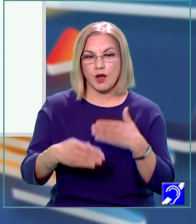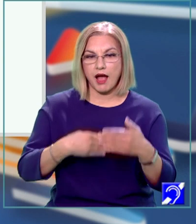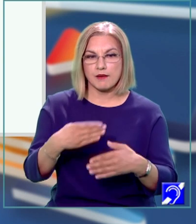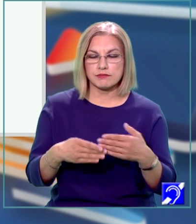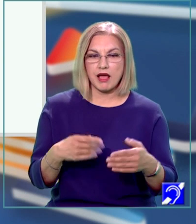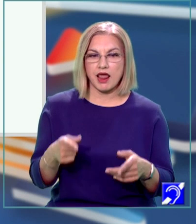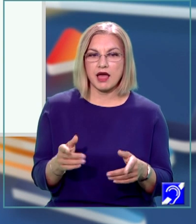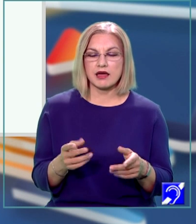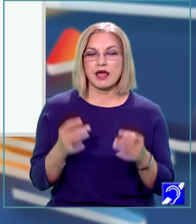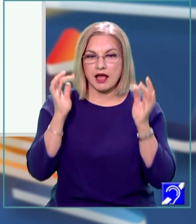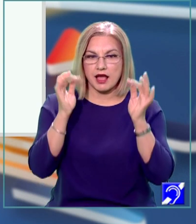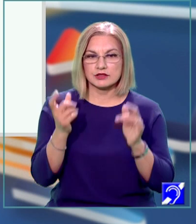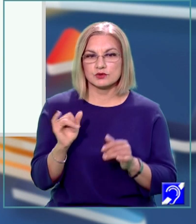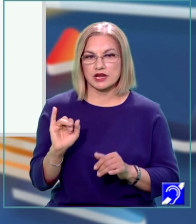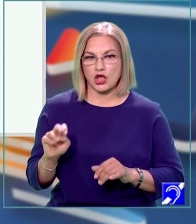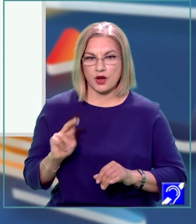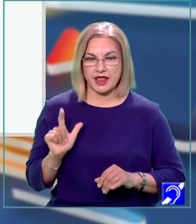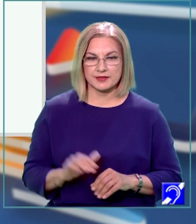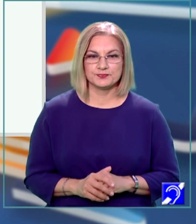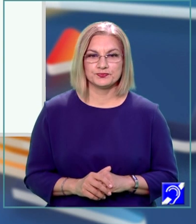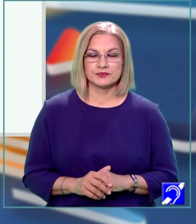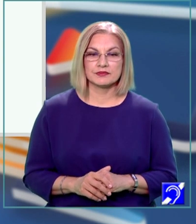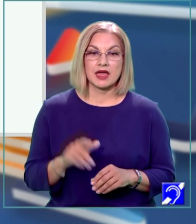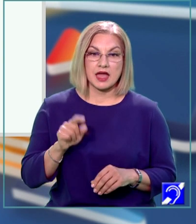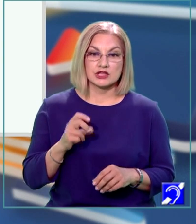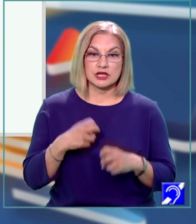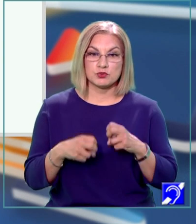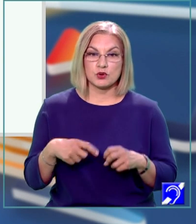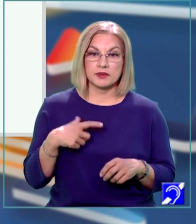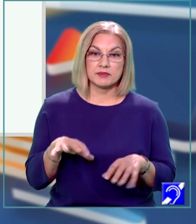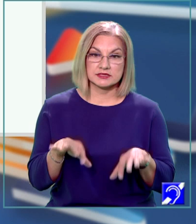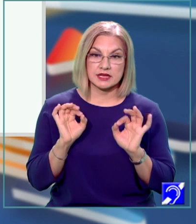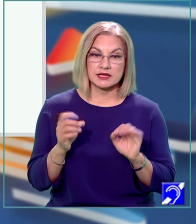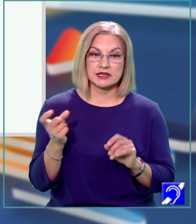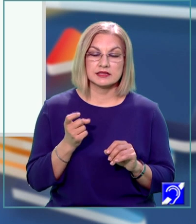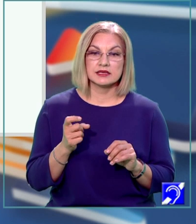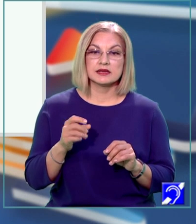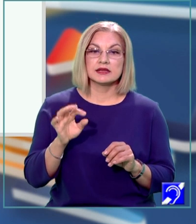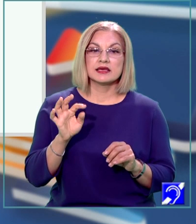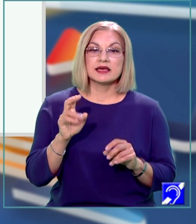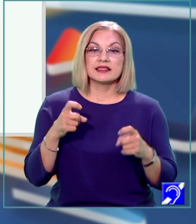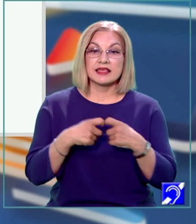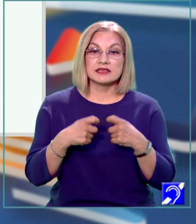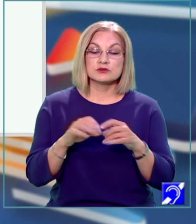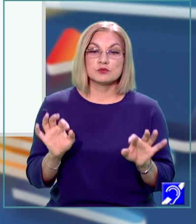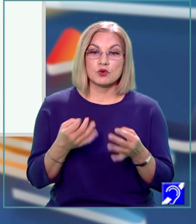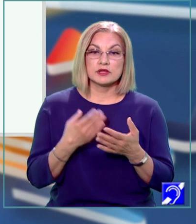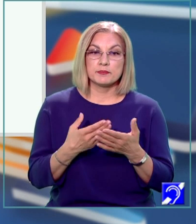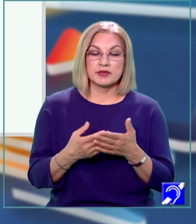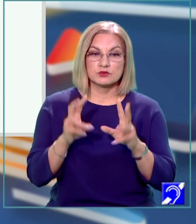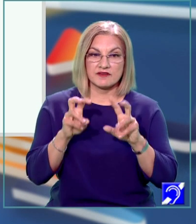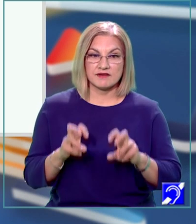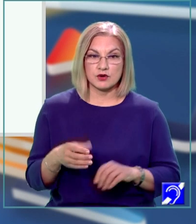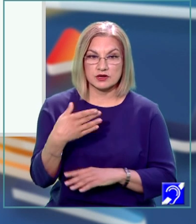cadoului oferit de Ionel. Această problemă este selectată din testul model pentru evaluarea națională